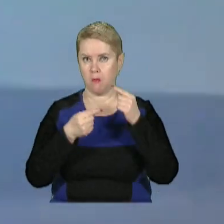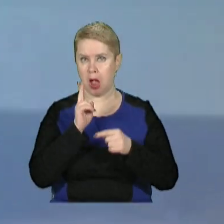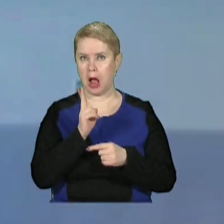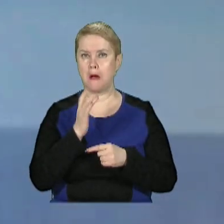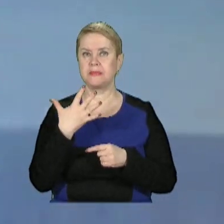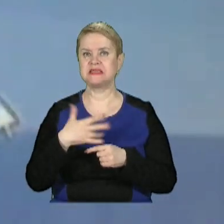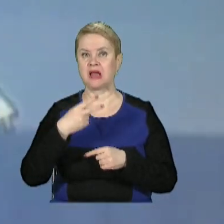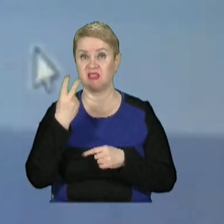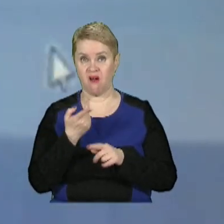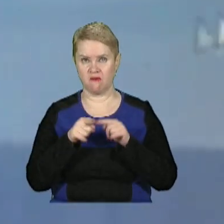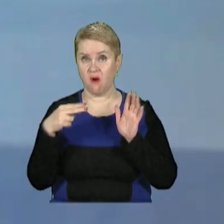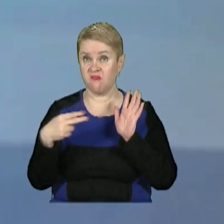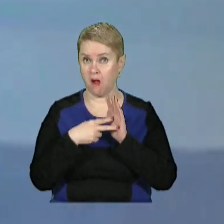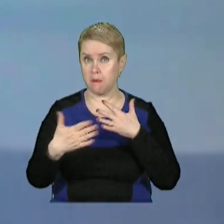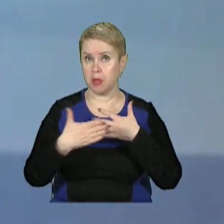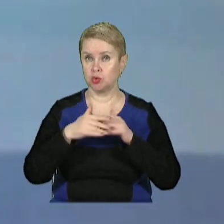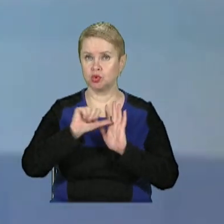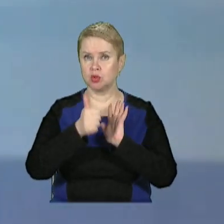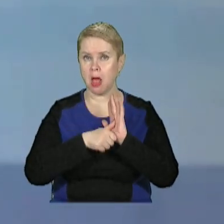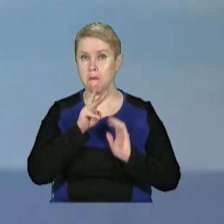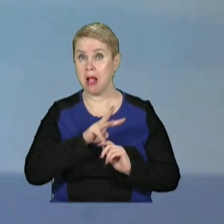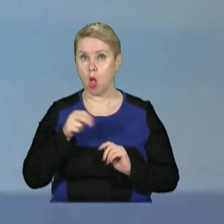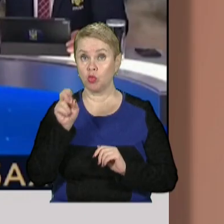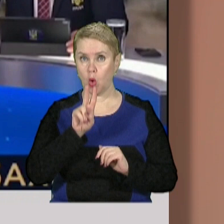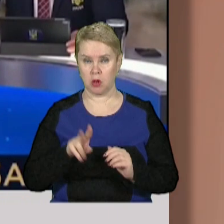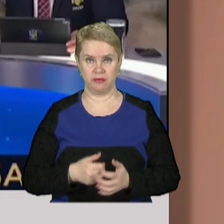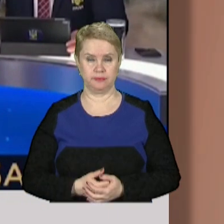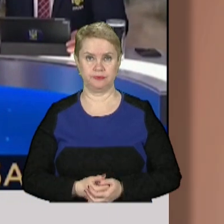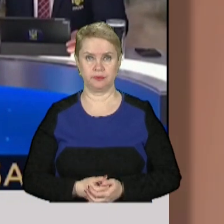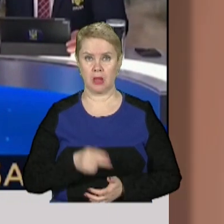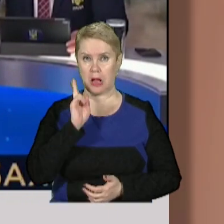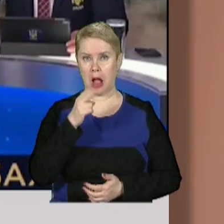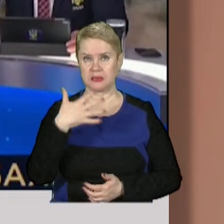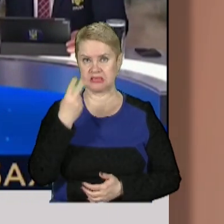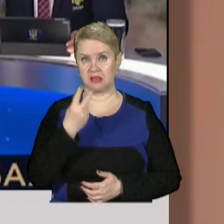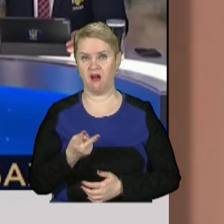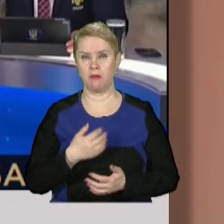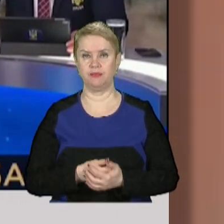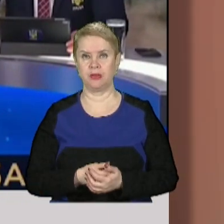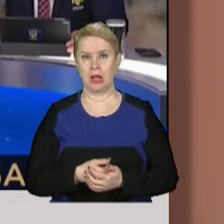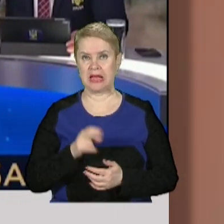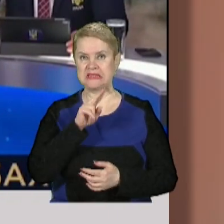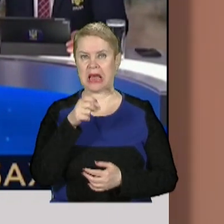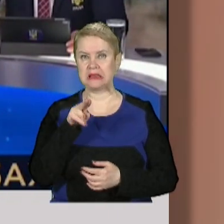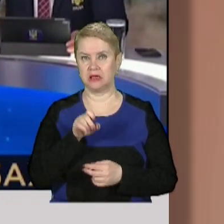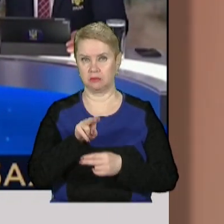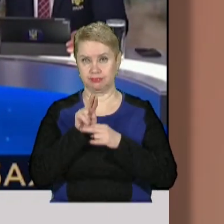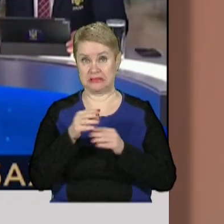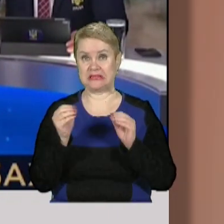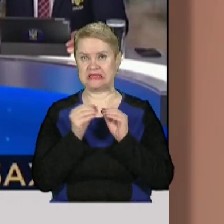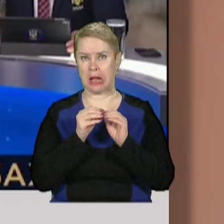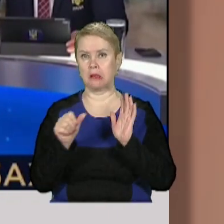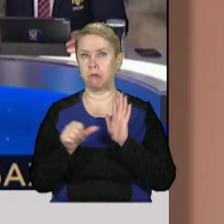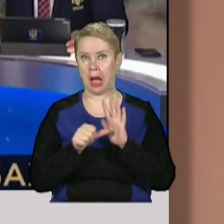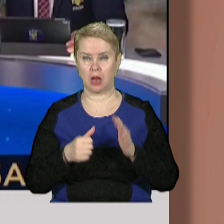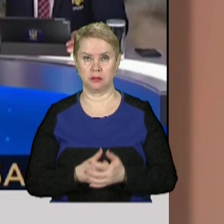К-52. Його вартість близько 16 мільйонів доларів. К-52 збили зенітники 10-ї